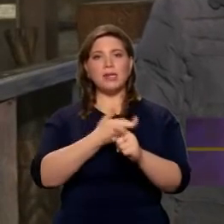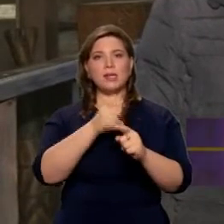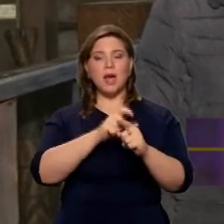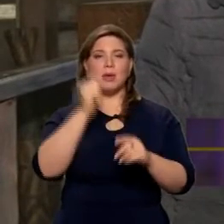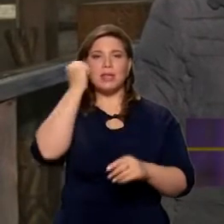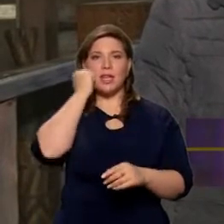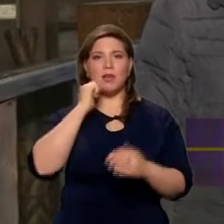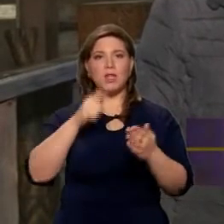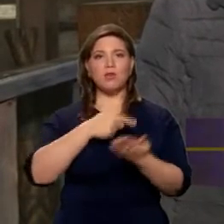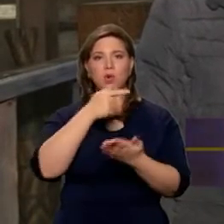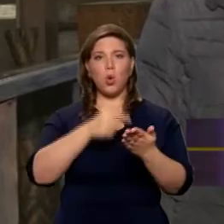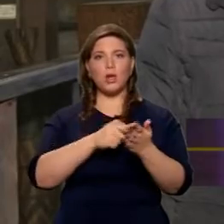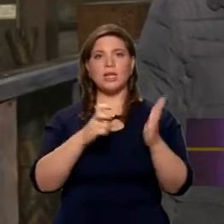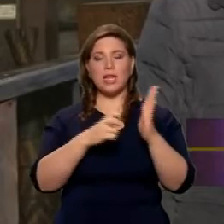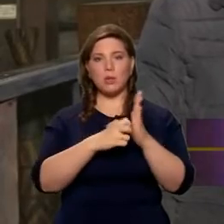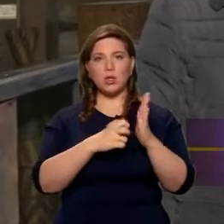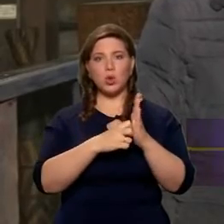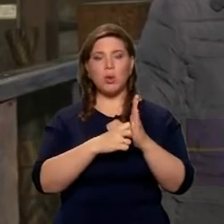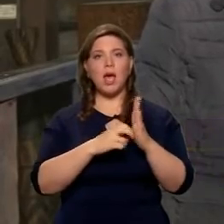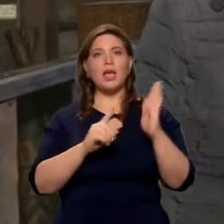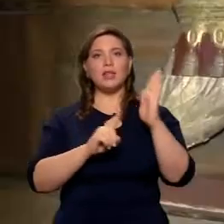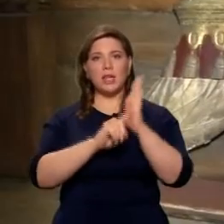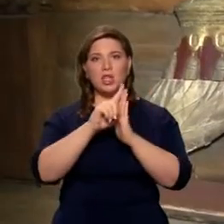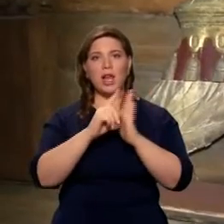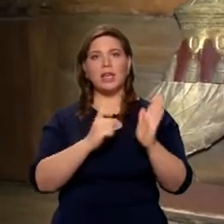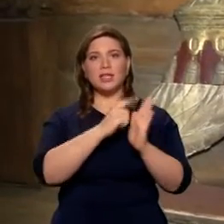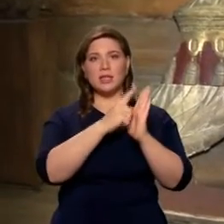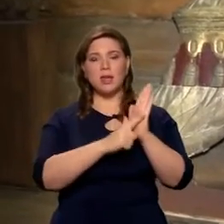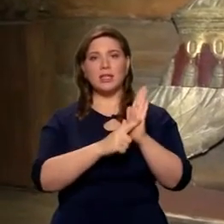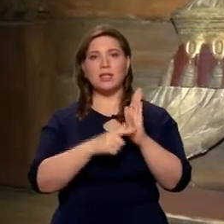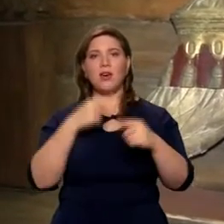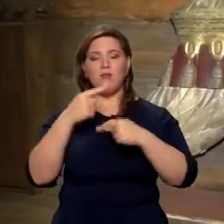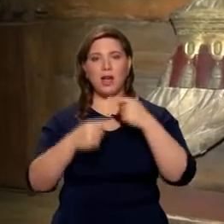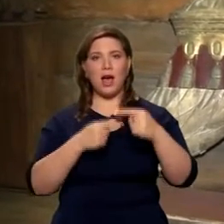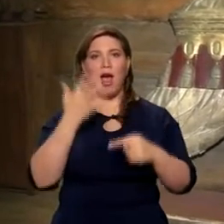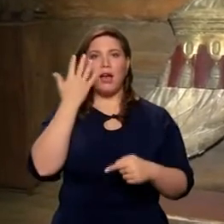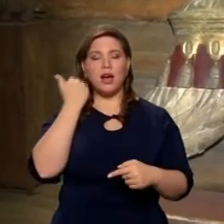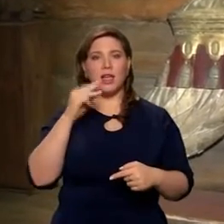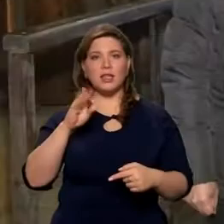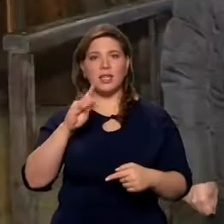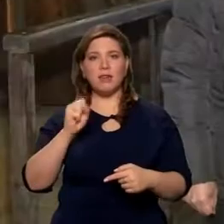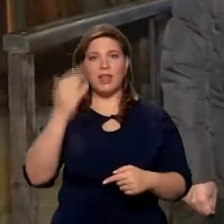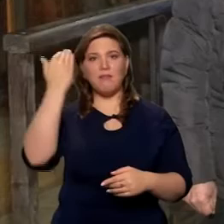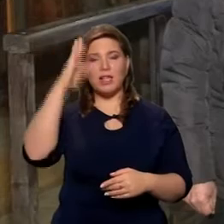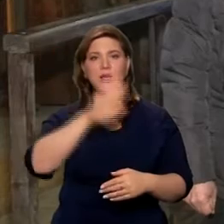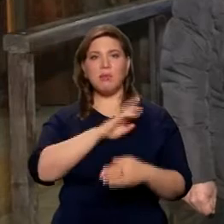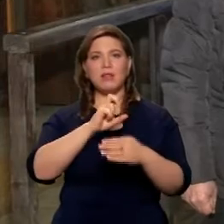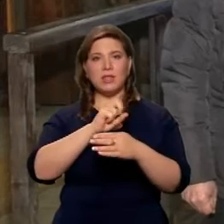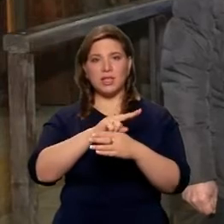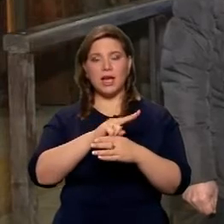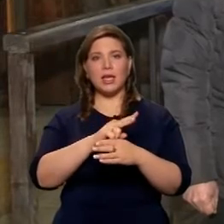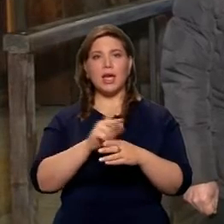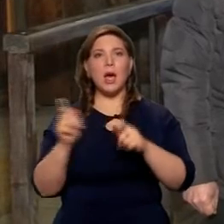Слободском. Значит, его датируют с начала XVII века. Когда Трифон Вятский был в возгнании, Трифон Вятский